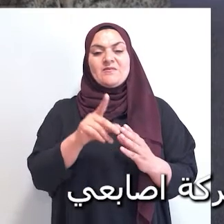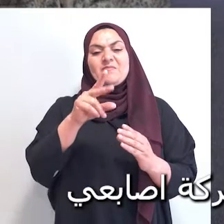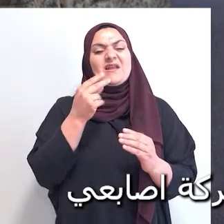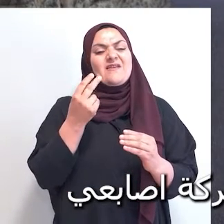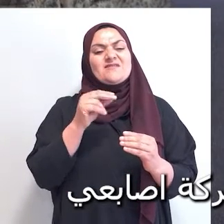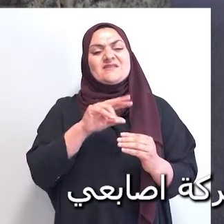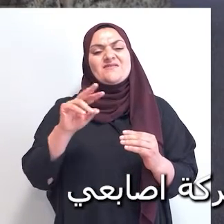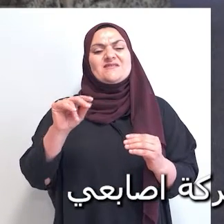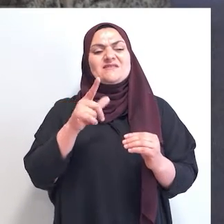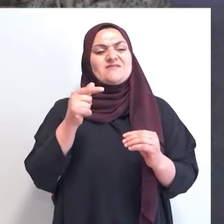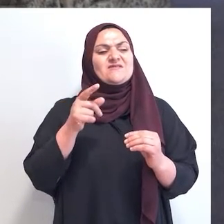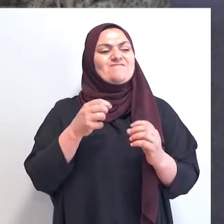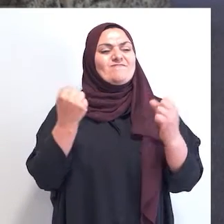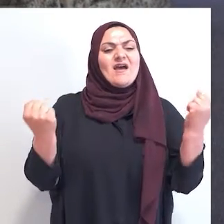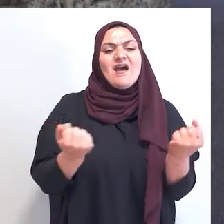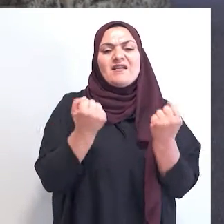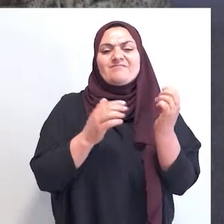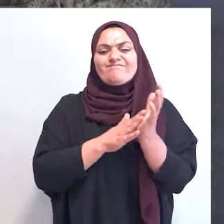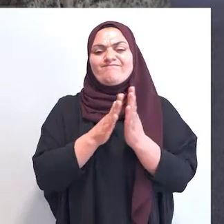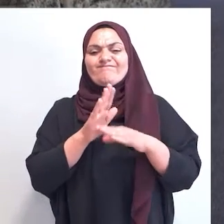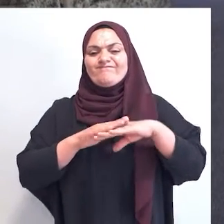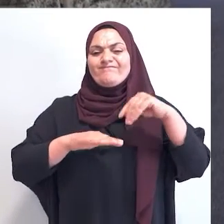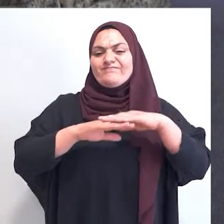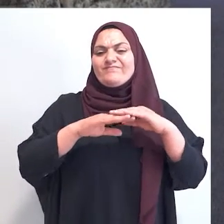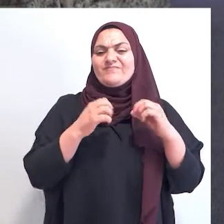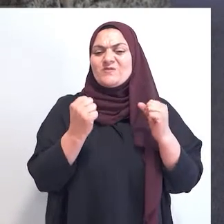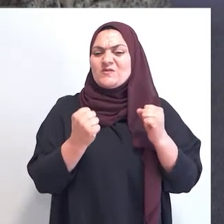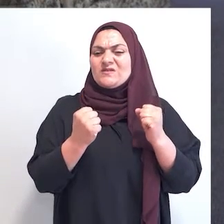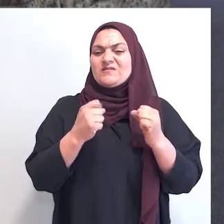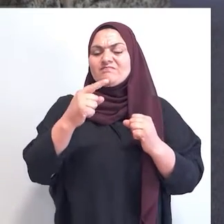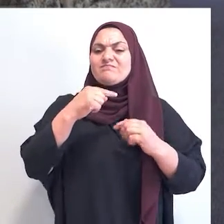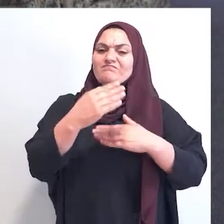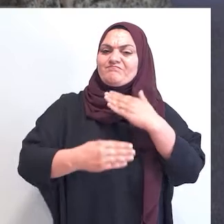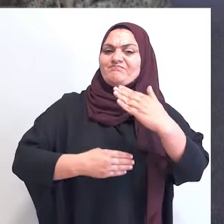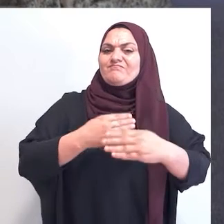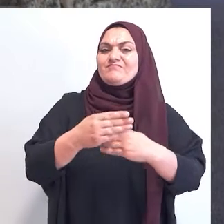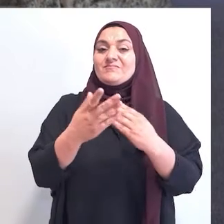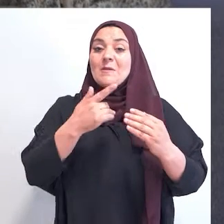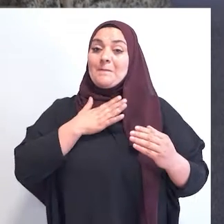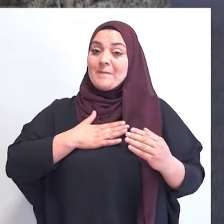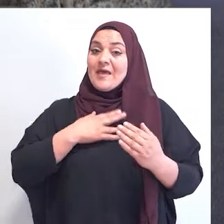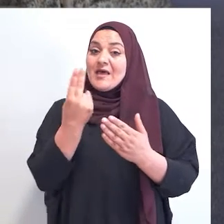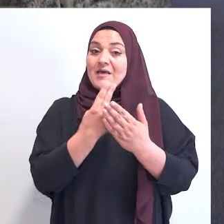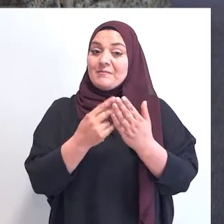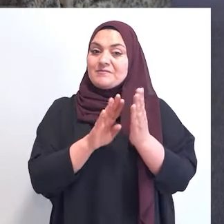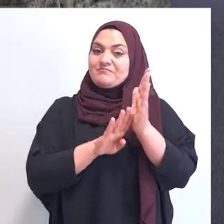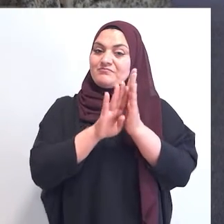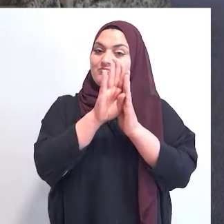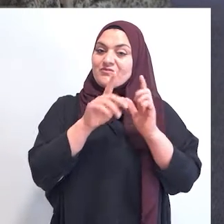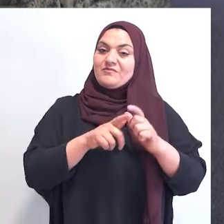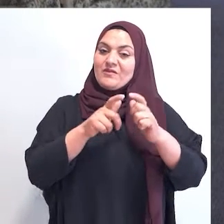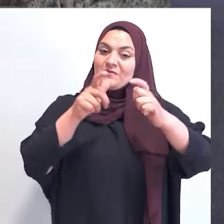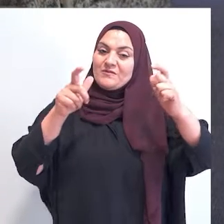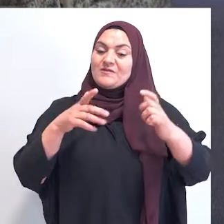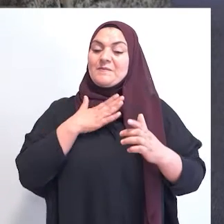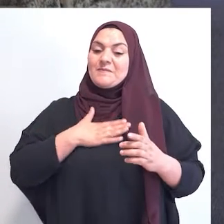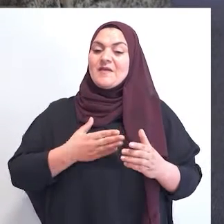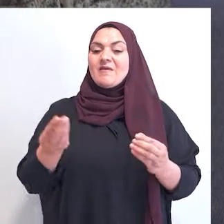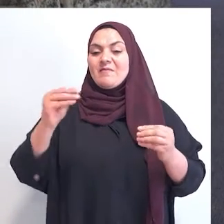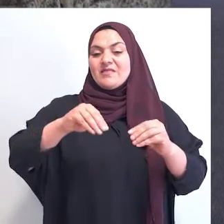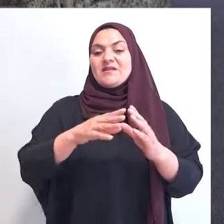لحركة أصابعي بس معي أنا كانت اتطورت بشكل ثاني لأني بحب الألوان وبحب أرسم